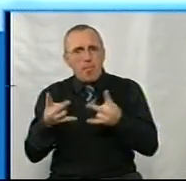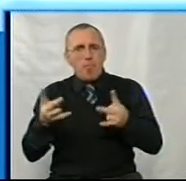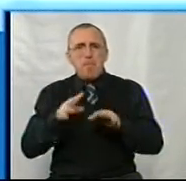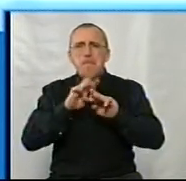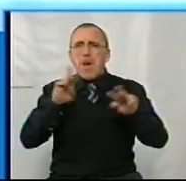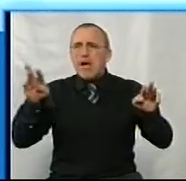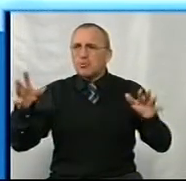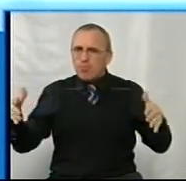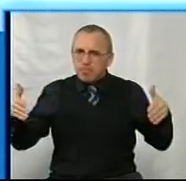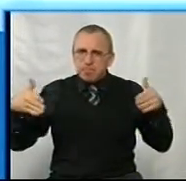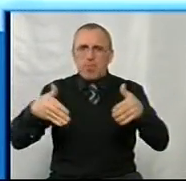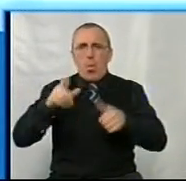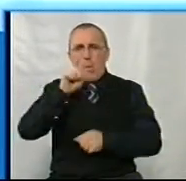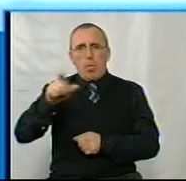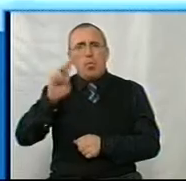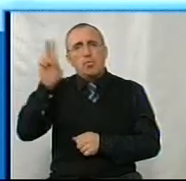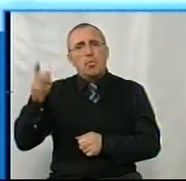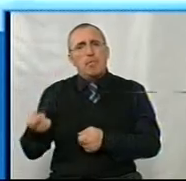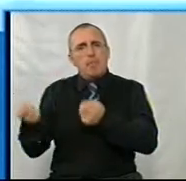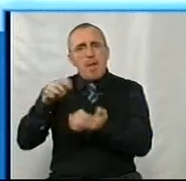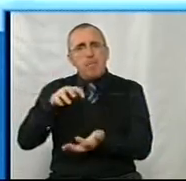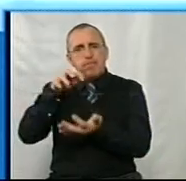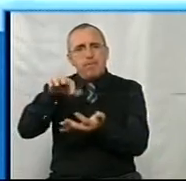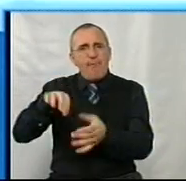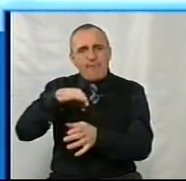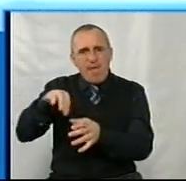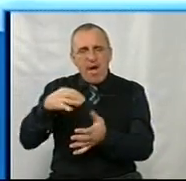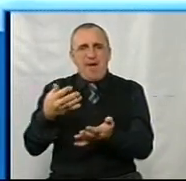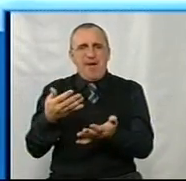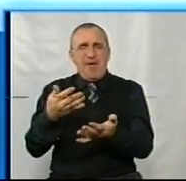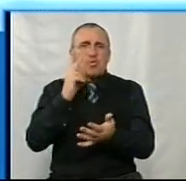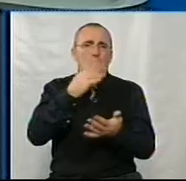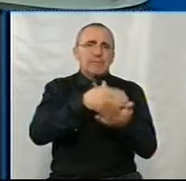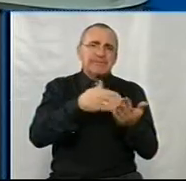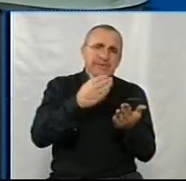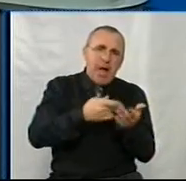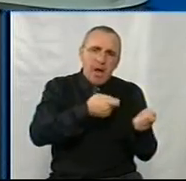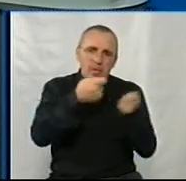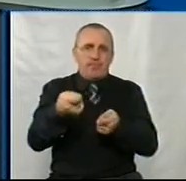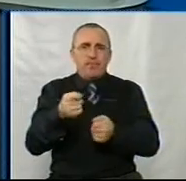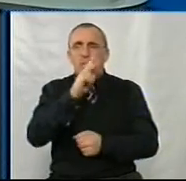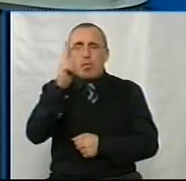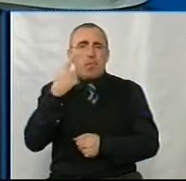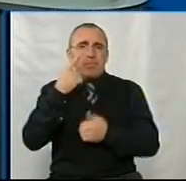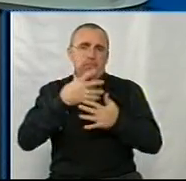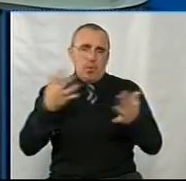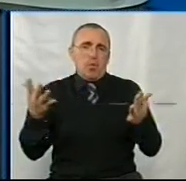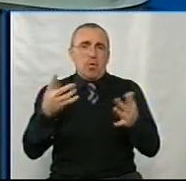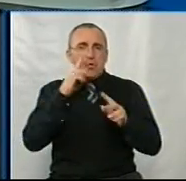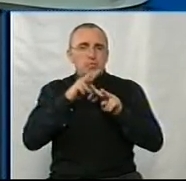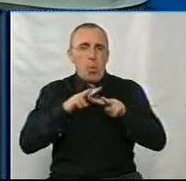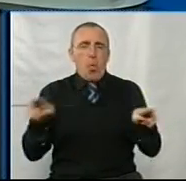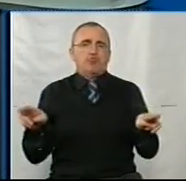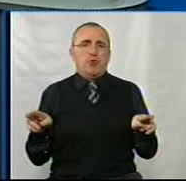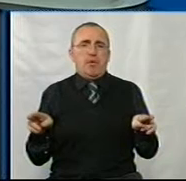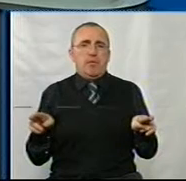масової підтримки людей. Хтось приніс банку варення, хтось приніс кілограм сала. Звісно. Сьогодні це більше все ж таки схоже